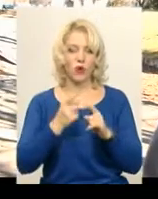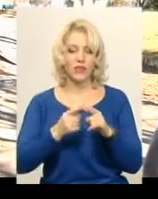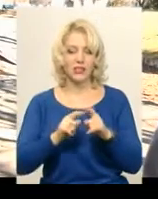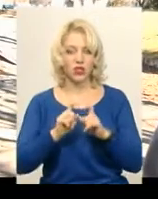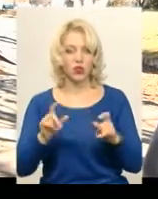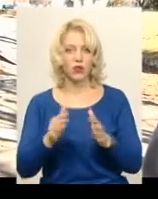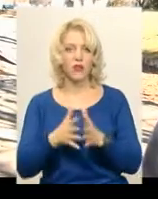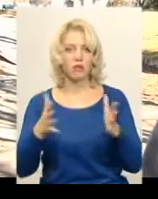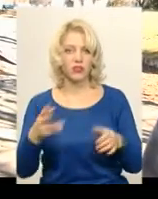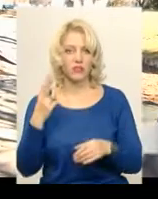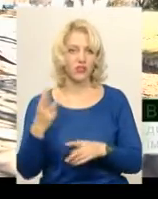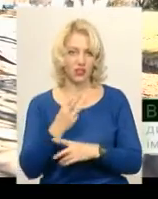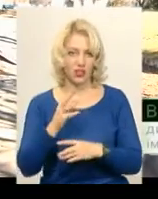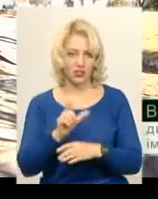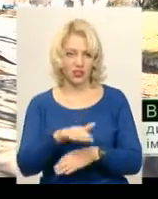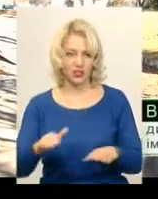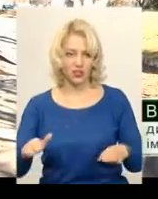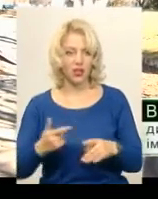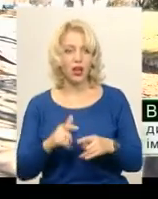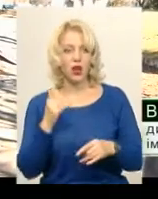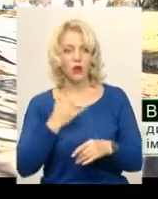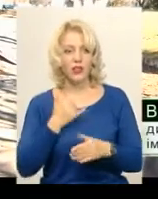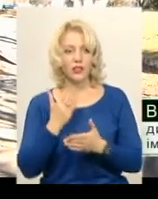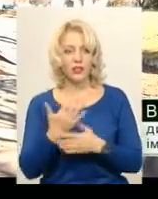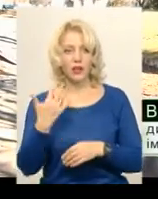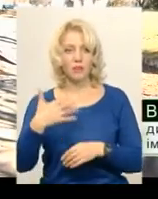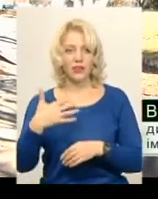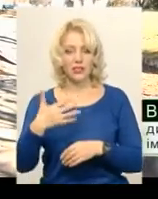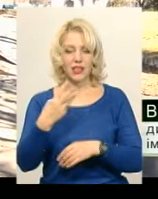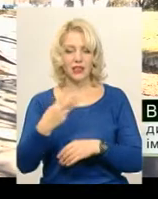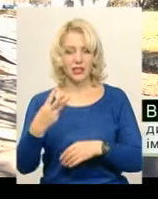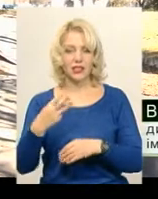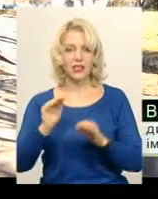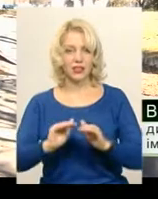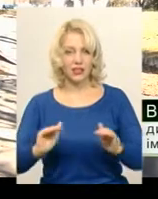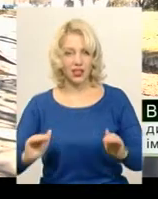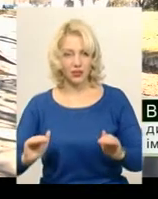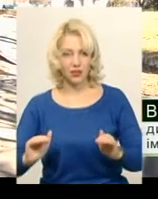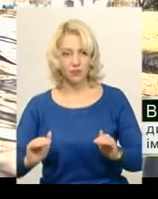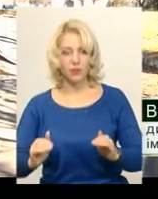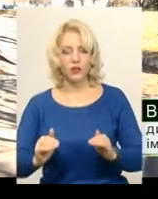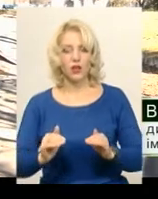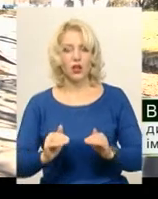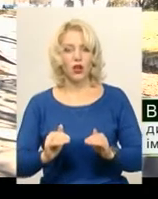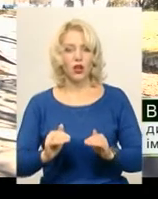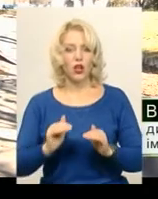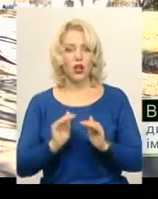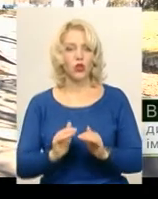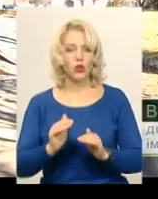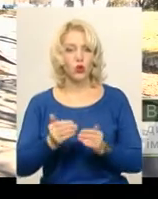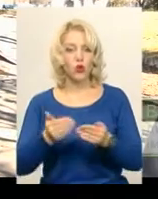затісно не буде, тому що в нас є близько 53 дітей дошкільного віку.